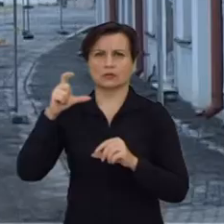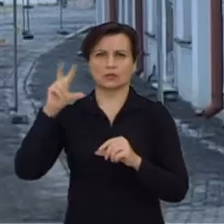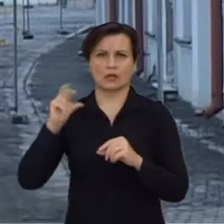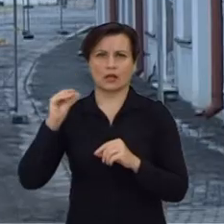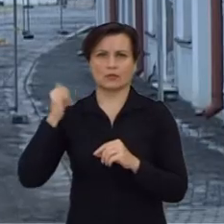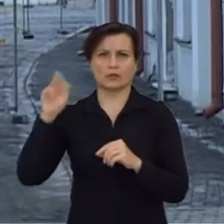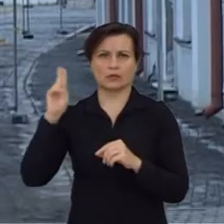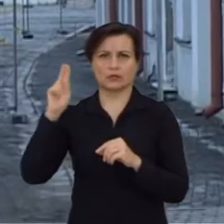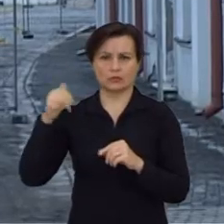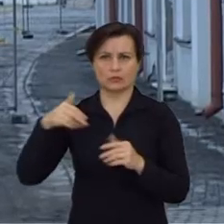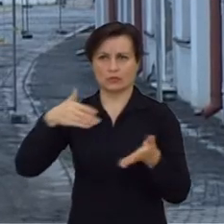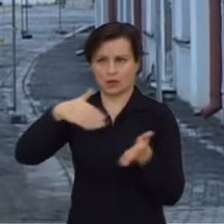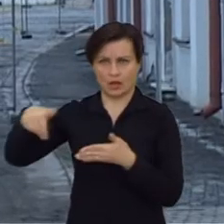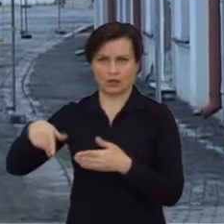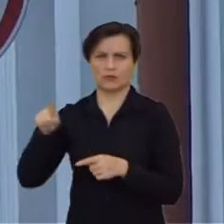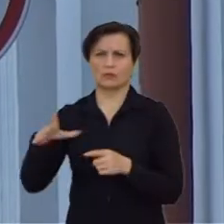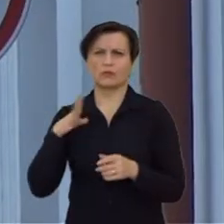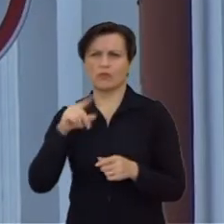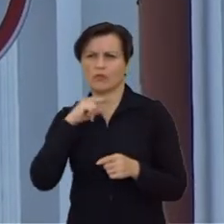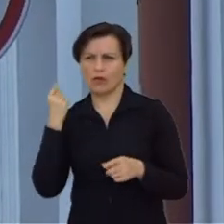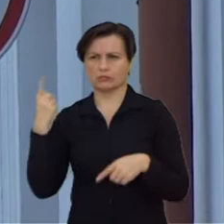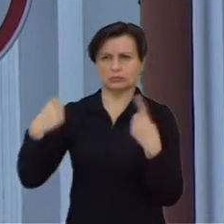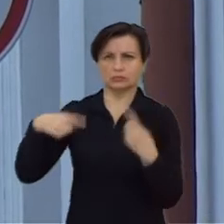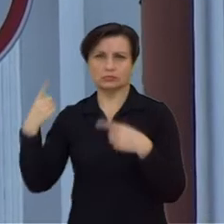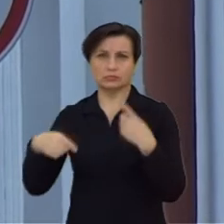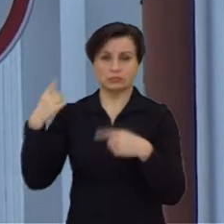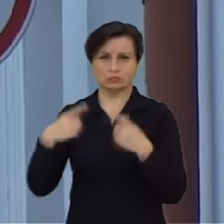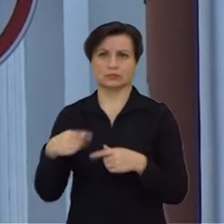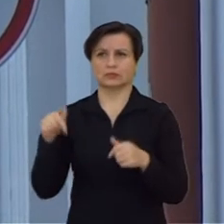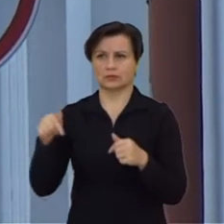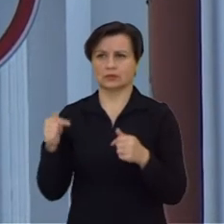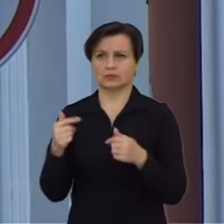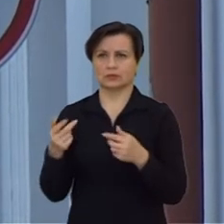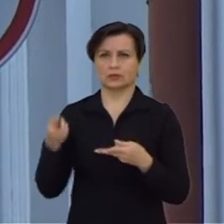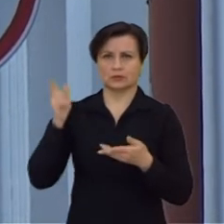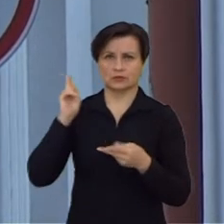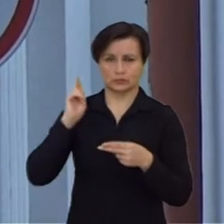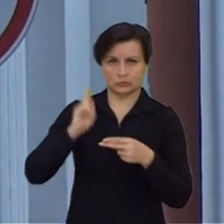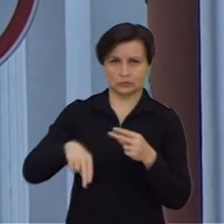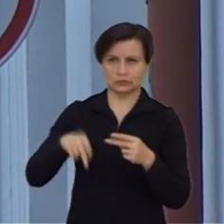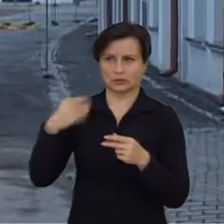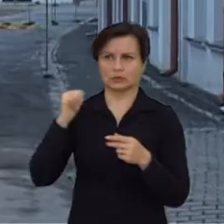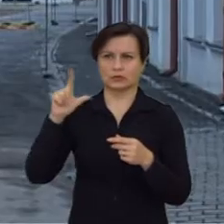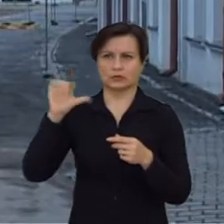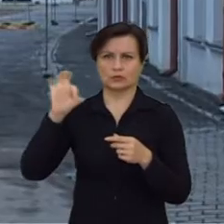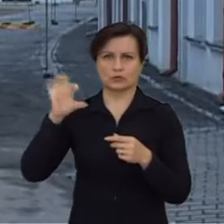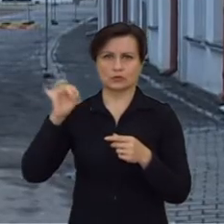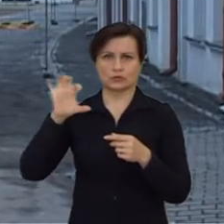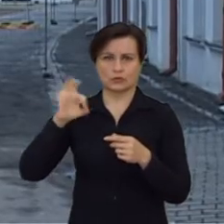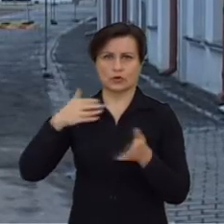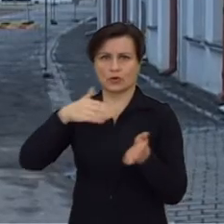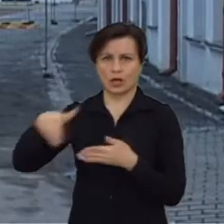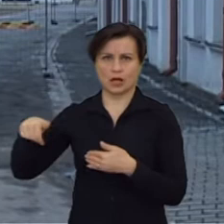gatvės. Kadangi kylė buvų daug įstrūtai, yra priimtas dabar sprendimas, kad Mylošo gatvė, didžiosios rinkos aikštė, po naujų